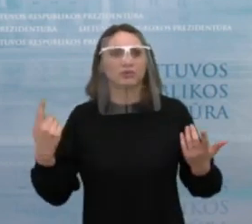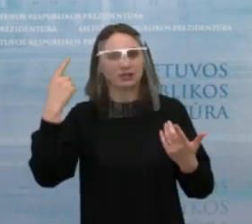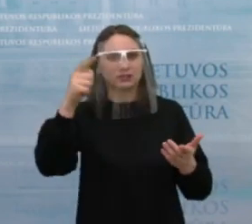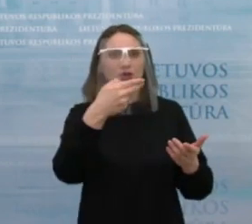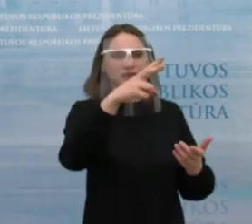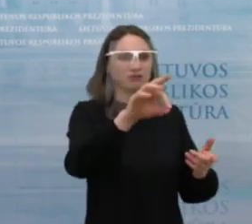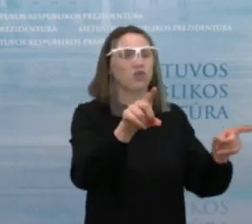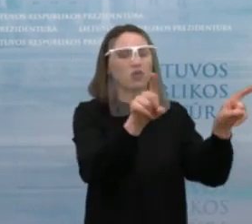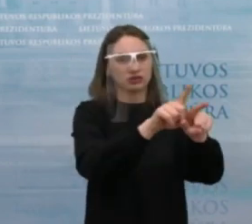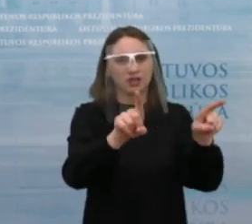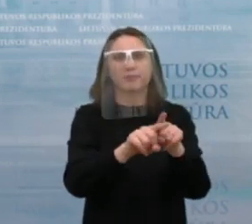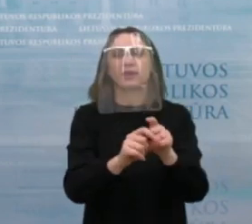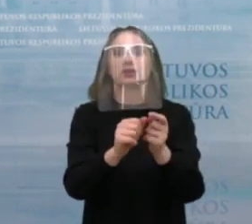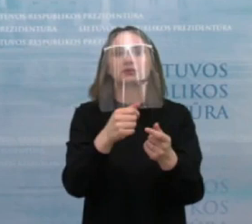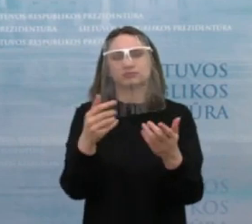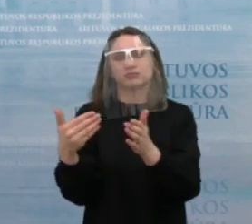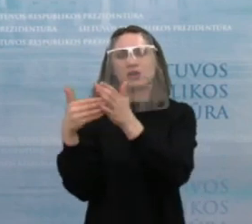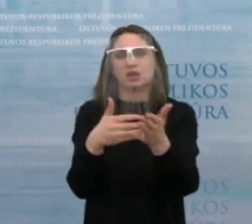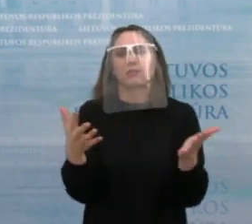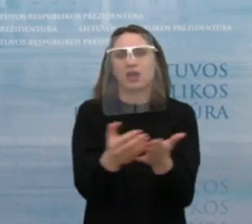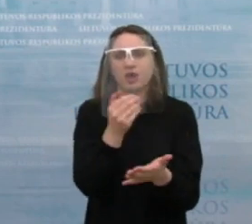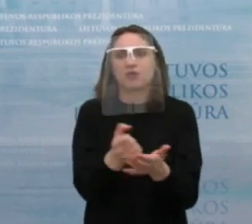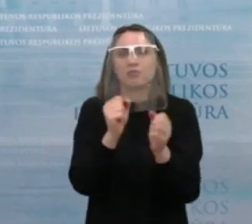šiandieną šitą paramą galės pasinaudoti.